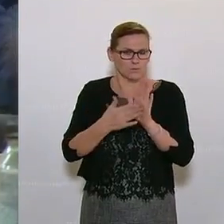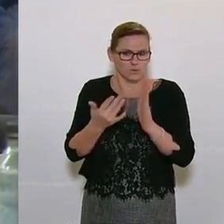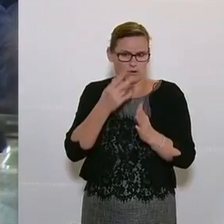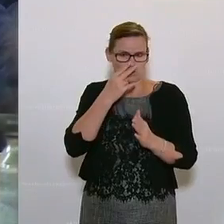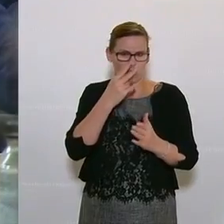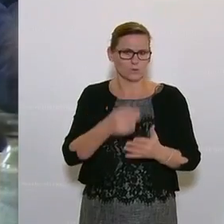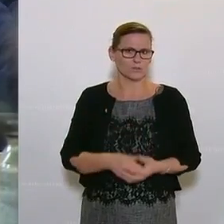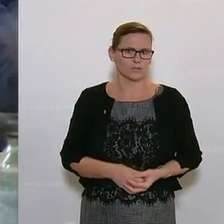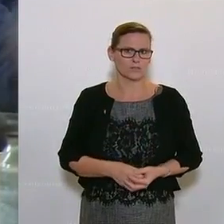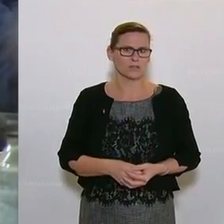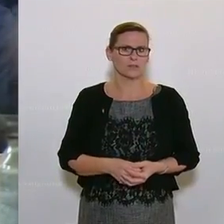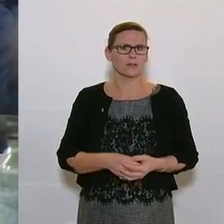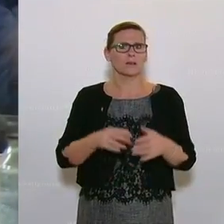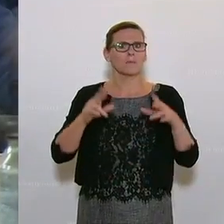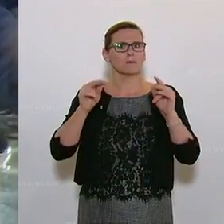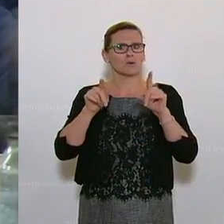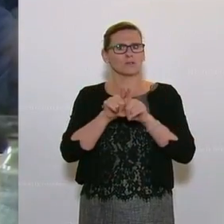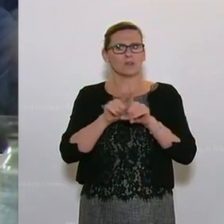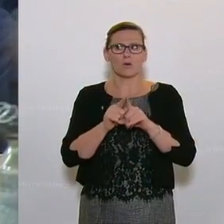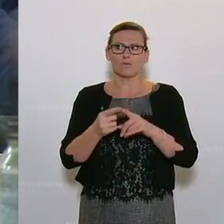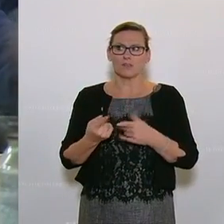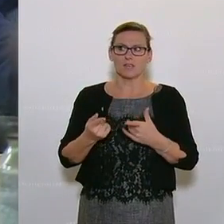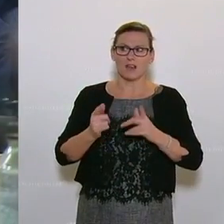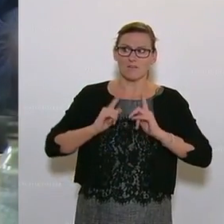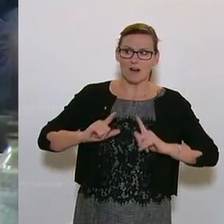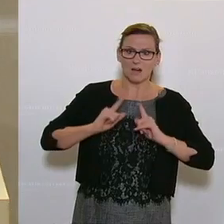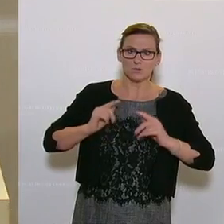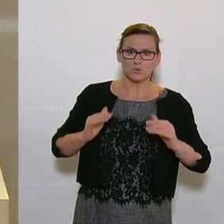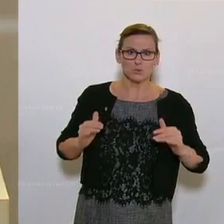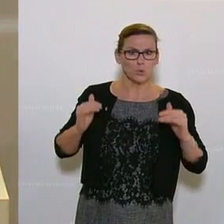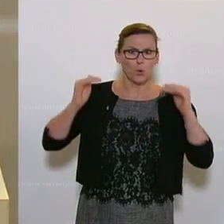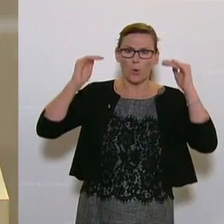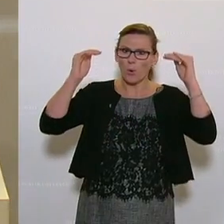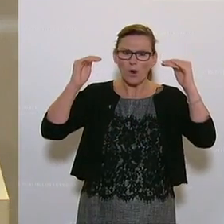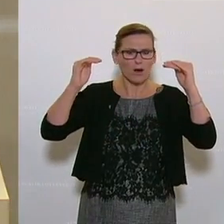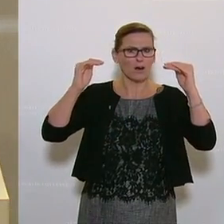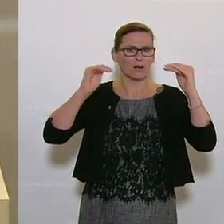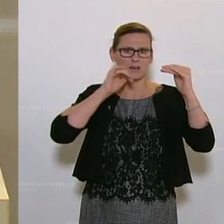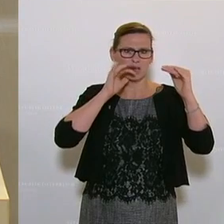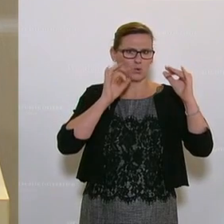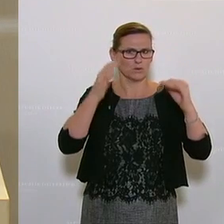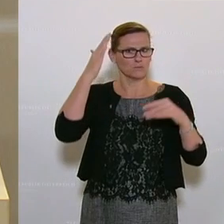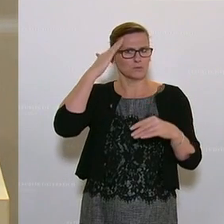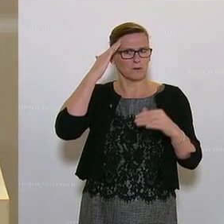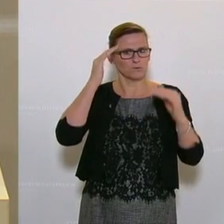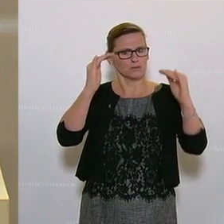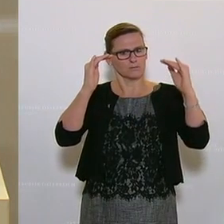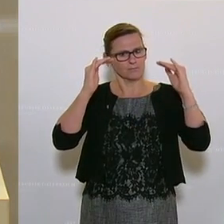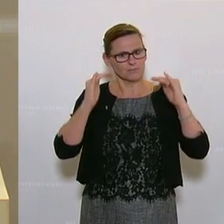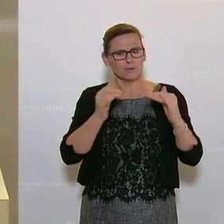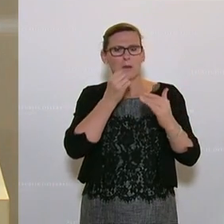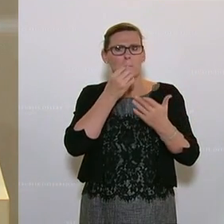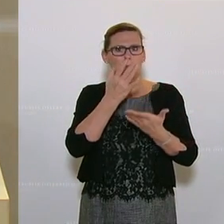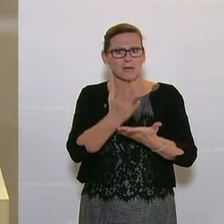Es bedeutet, dass wir hier keine hohe Erwartungshaltung haben dürfen. Denn eines muss uns bewusst sein. Berichte